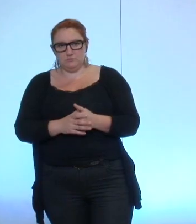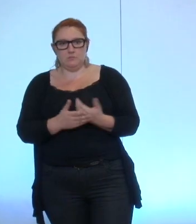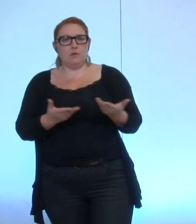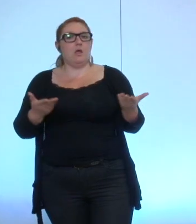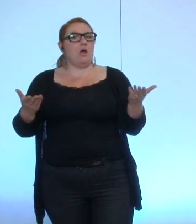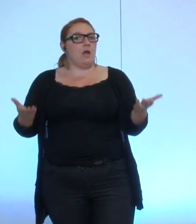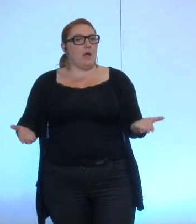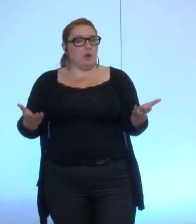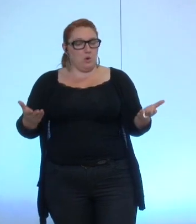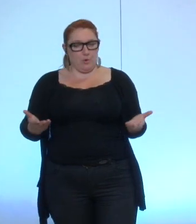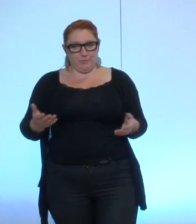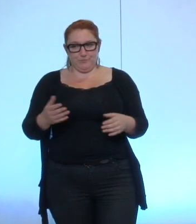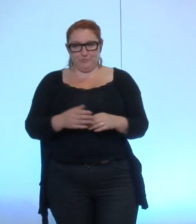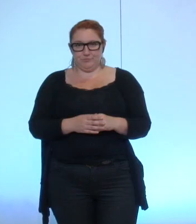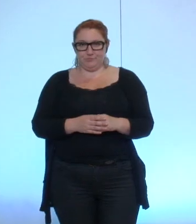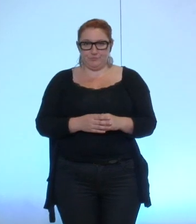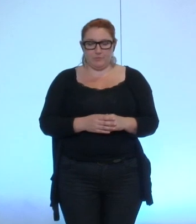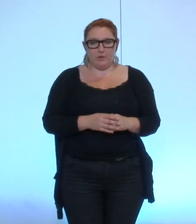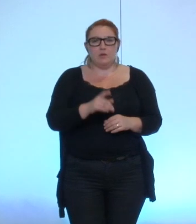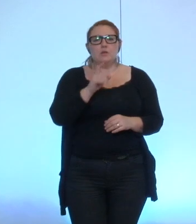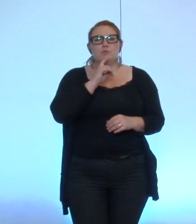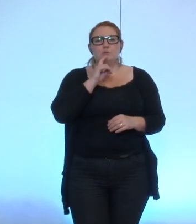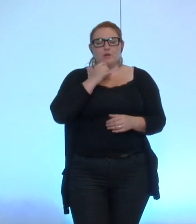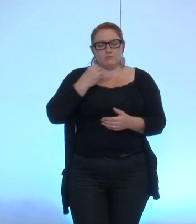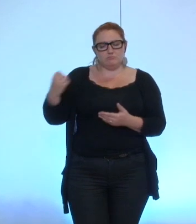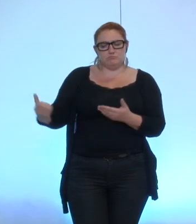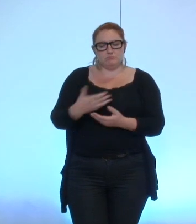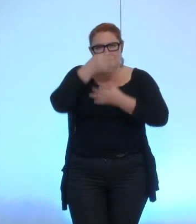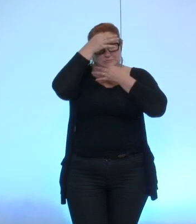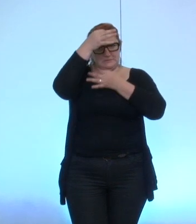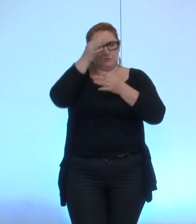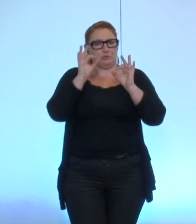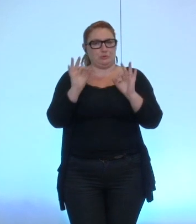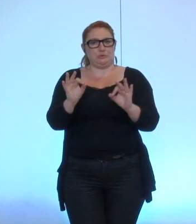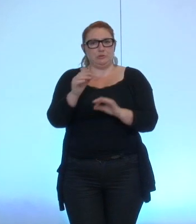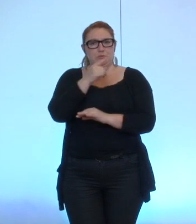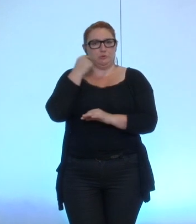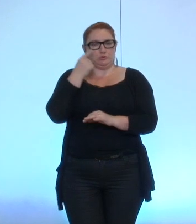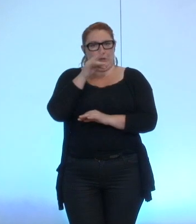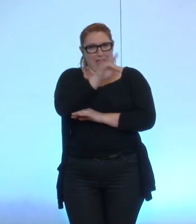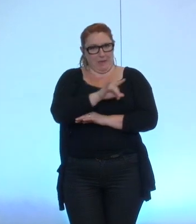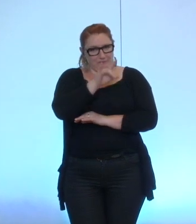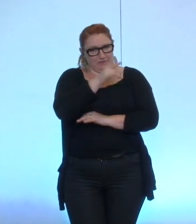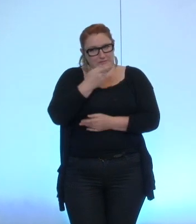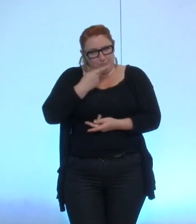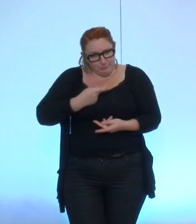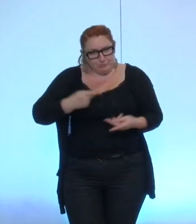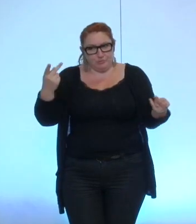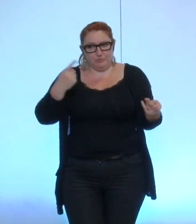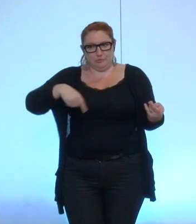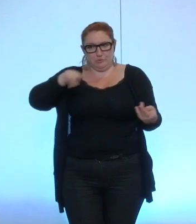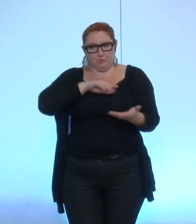alors on a eu une petite précision tout à l'heure où effectivement il a été dit par monsieur Abfast que nous nous étions